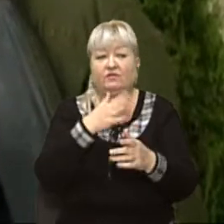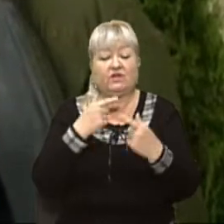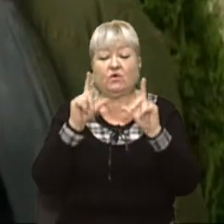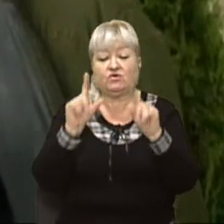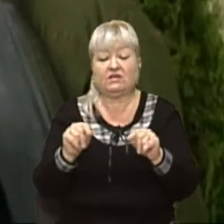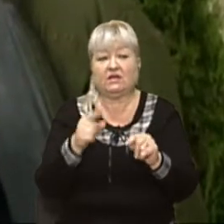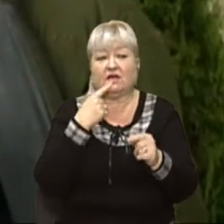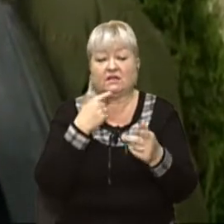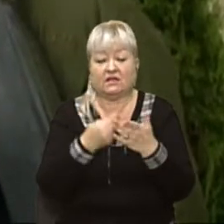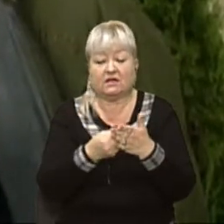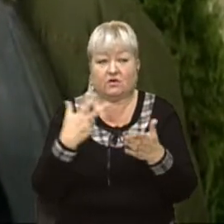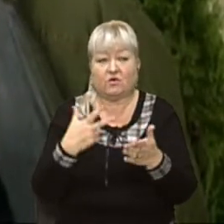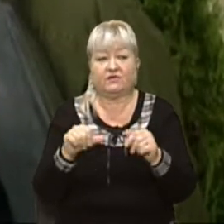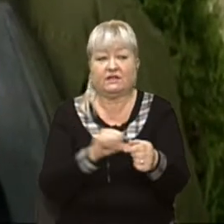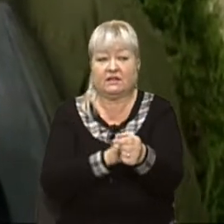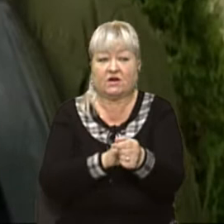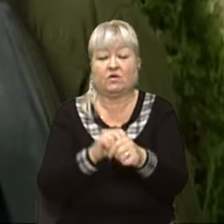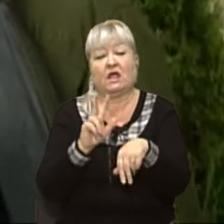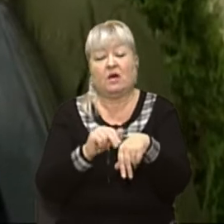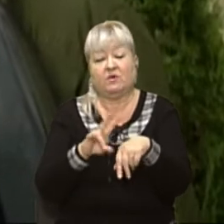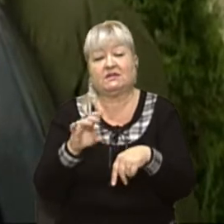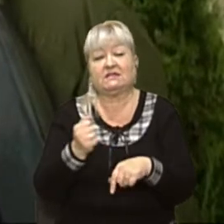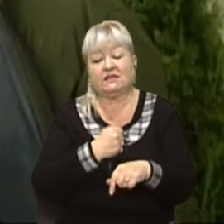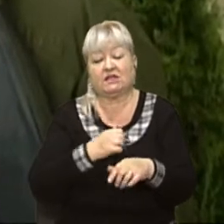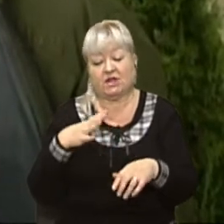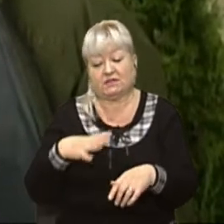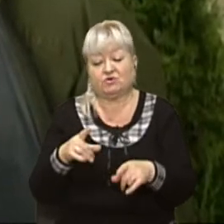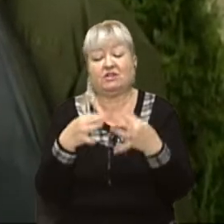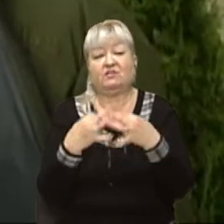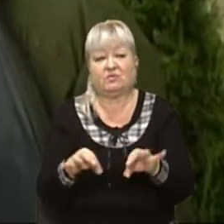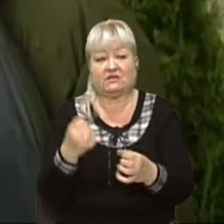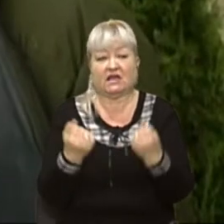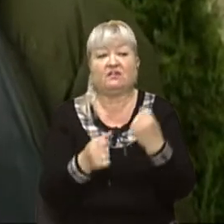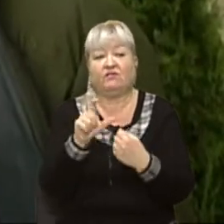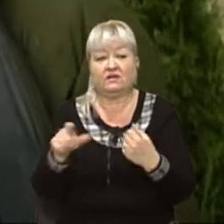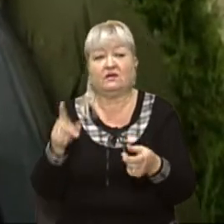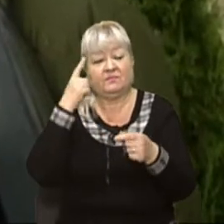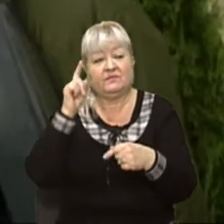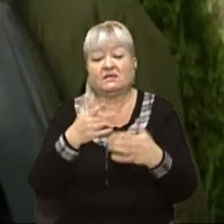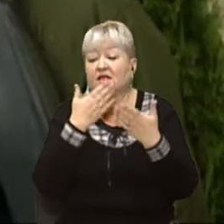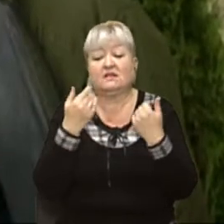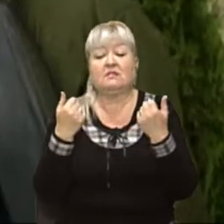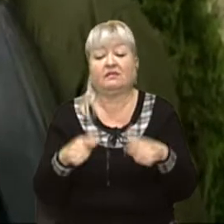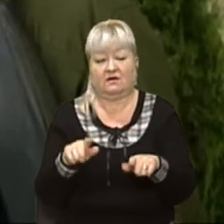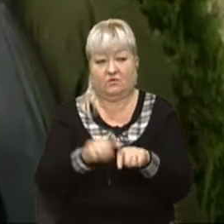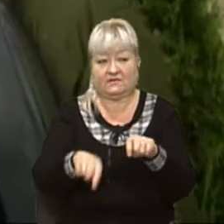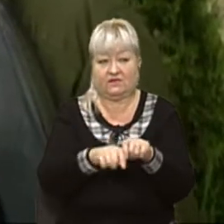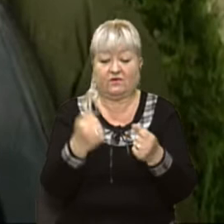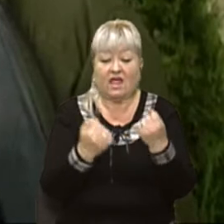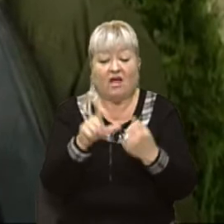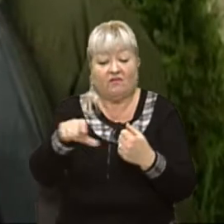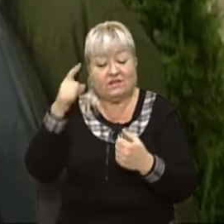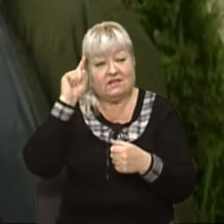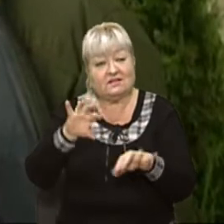лікарню, на наркотики. Взагалі поліцейські, на жаль, змушені відпускати водіїв, тому що вони знають, що нема до освідувати. Водії знають